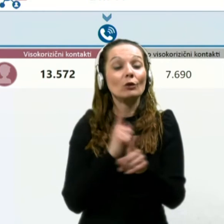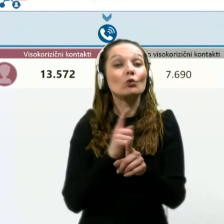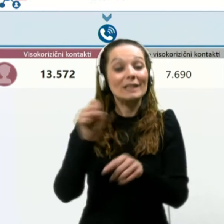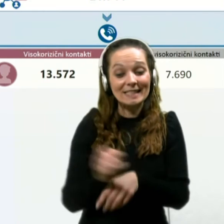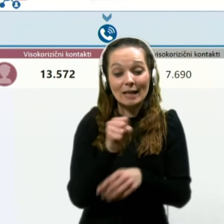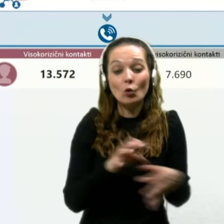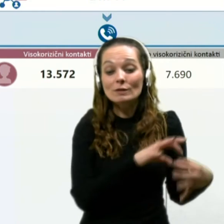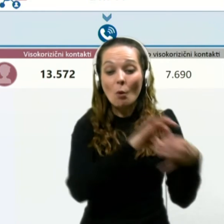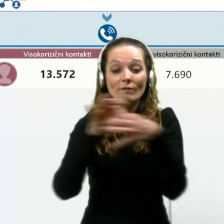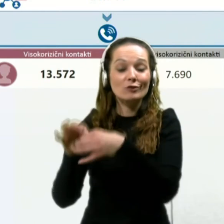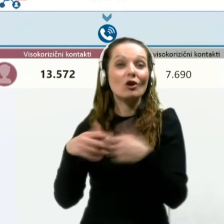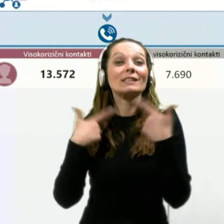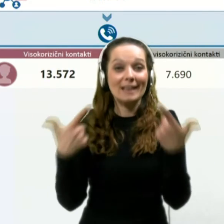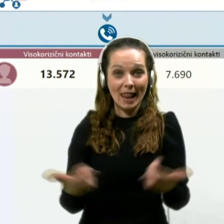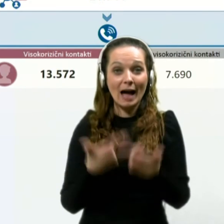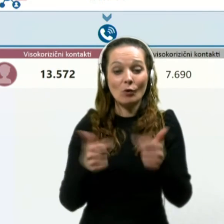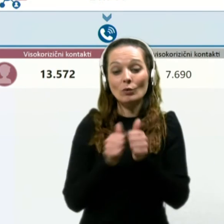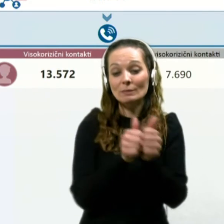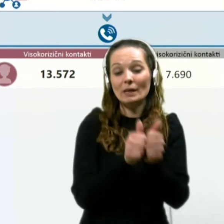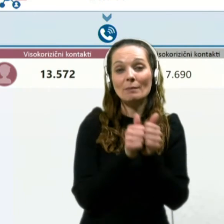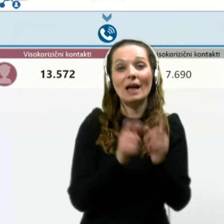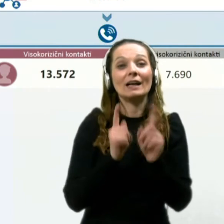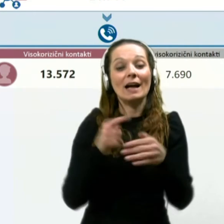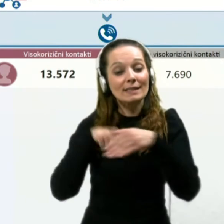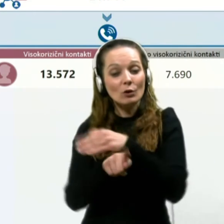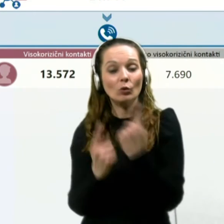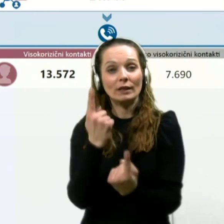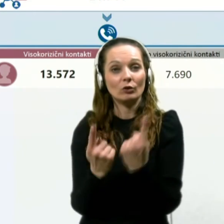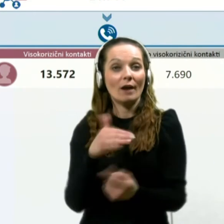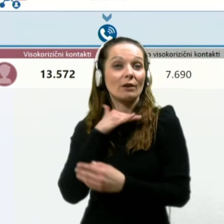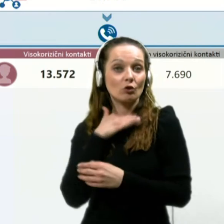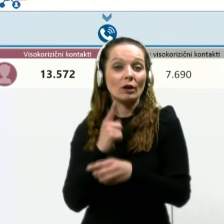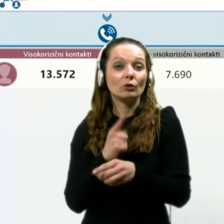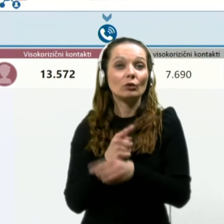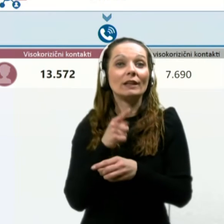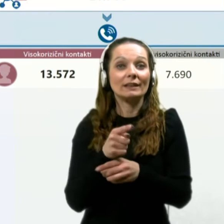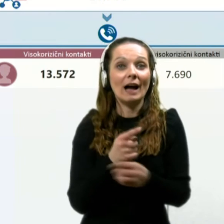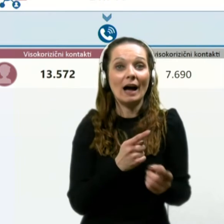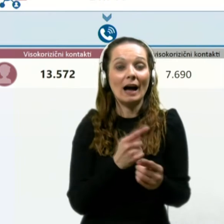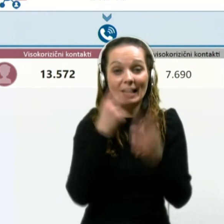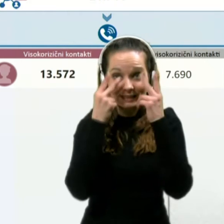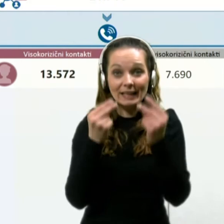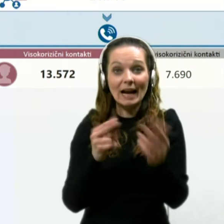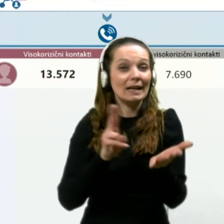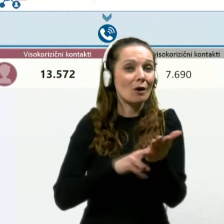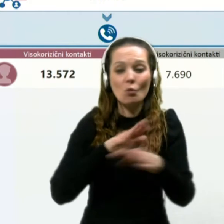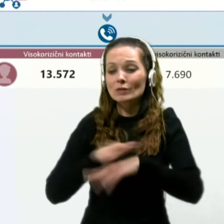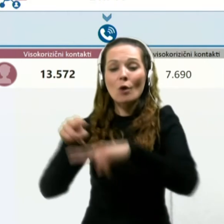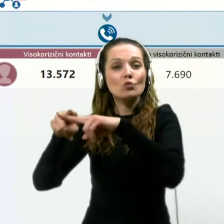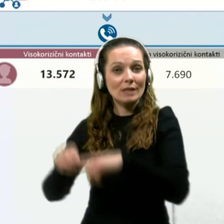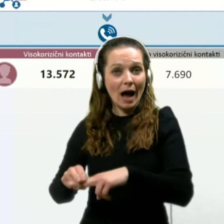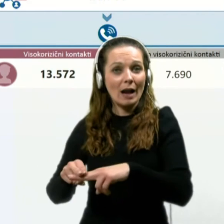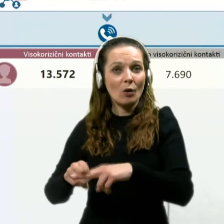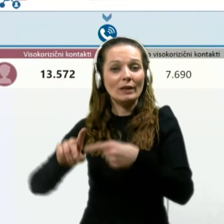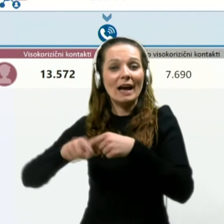tega smo vse čas lahko spremljali, kaj se v šolah dogaja in je tudi ta slika bila nekje realna. Vse ostalo je stvar